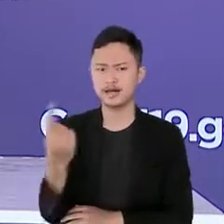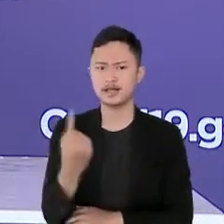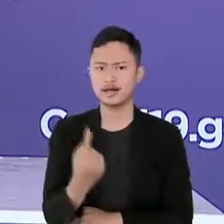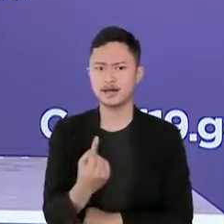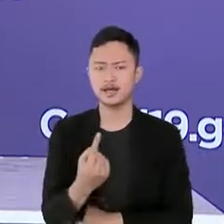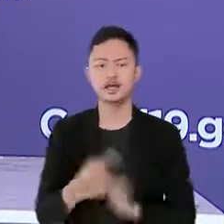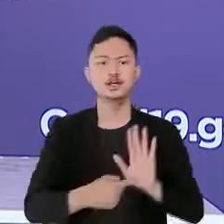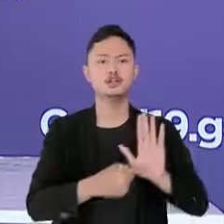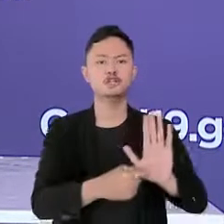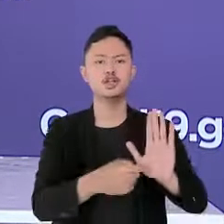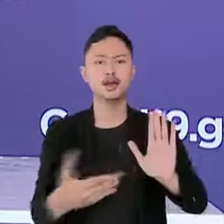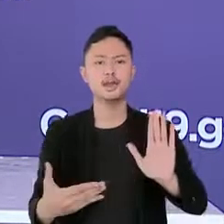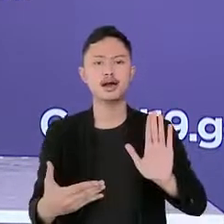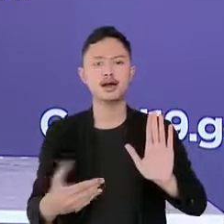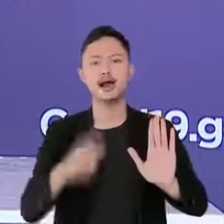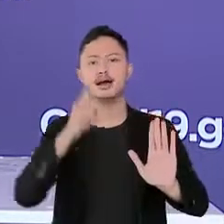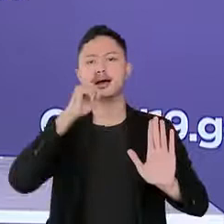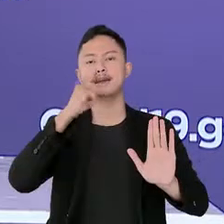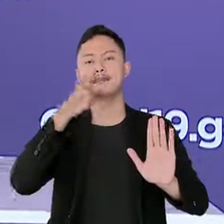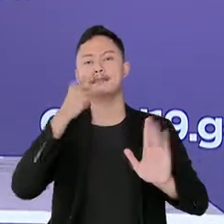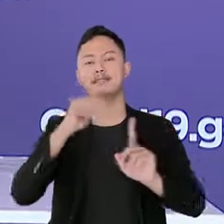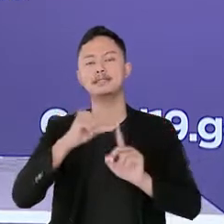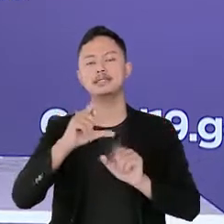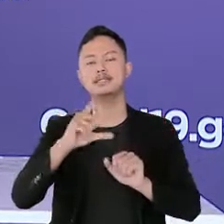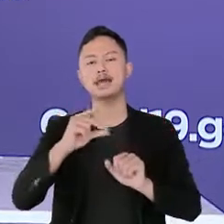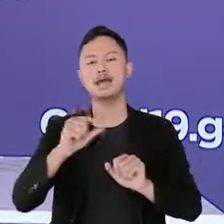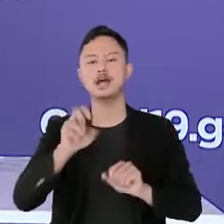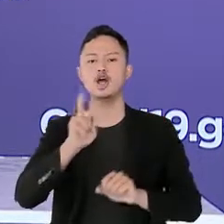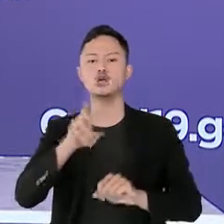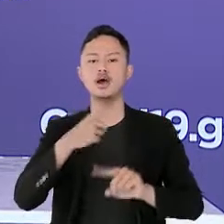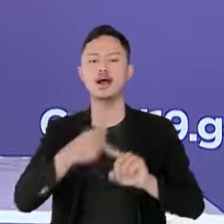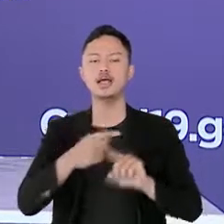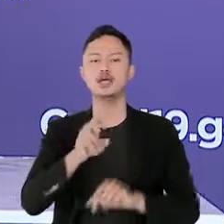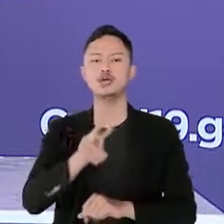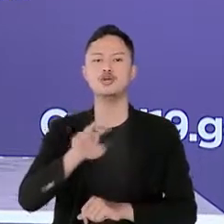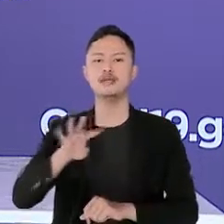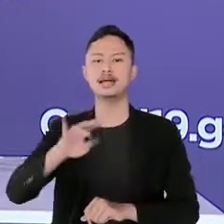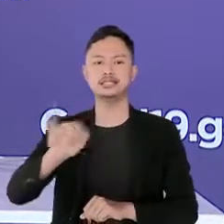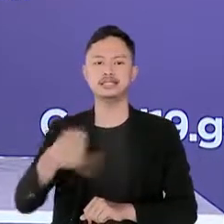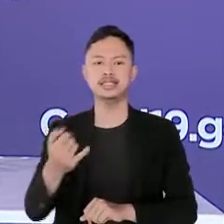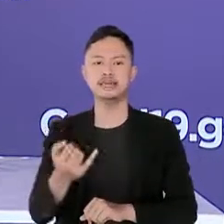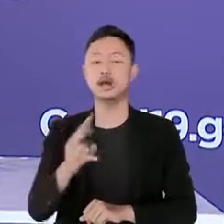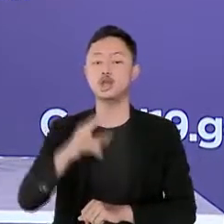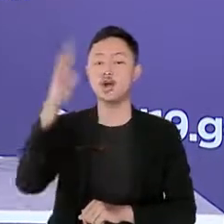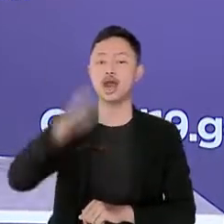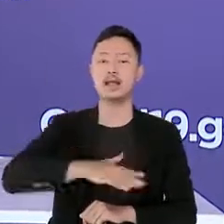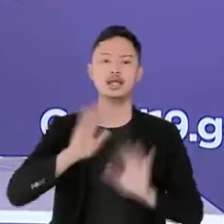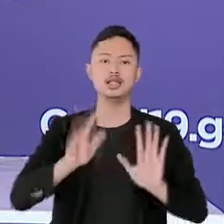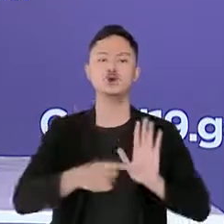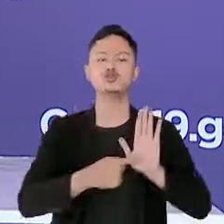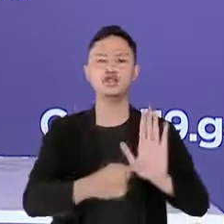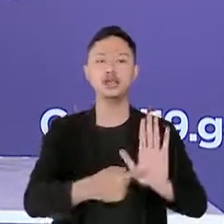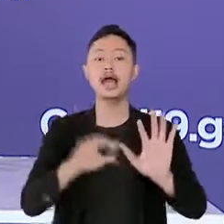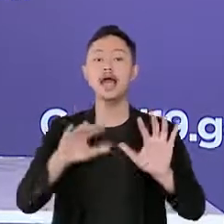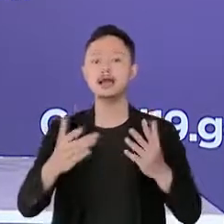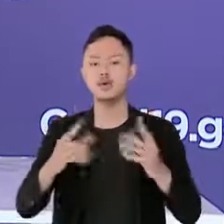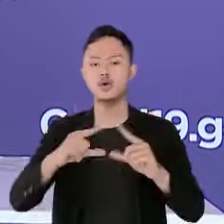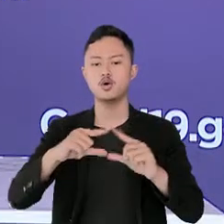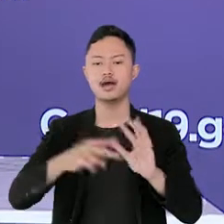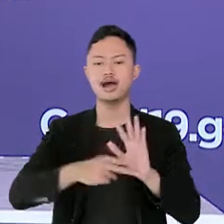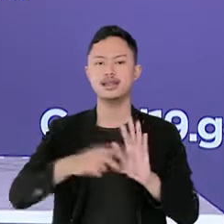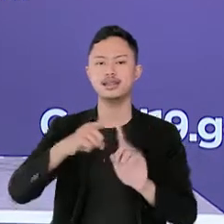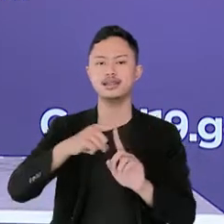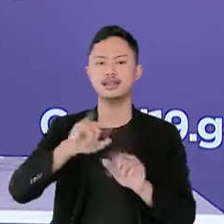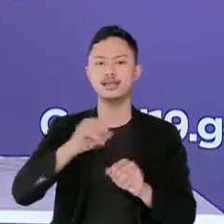aitu dengan menunjukkan hasil negatif tes PCR 2x24 jam atau hasil negatif tes antigen 1x24